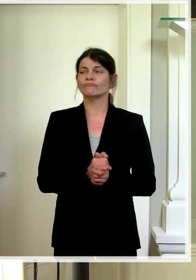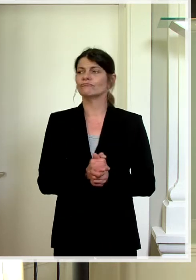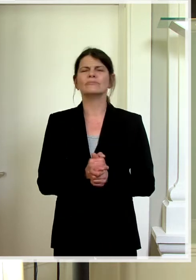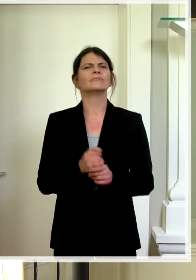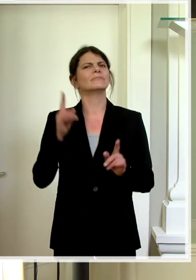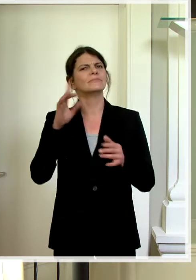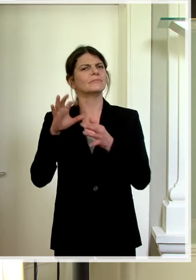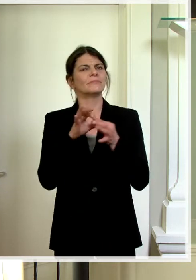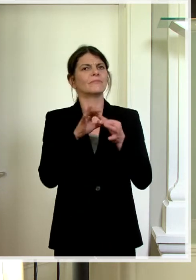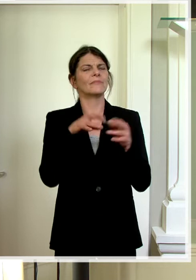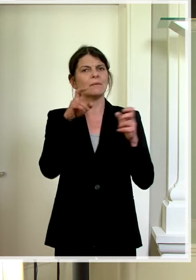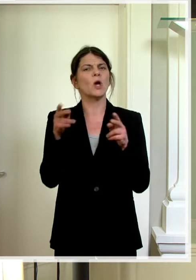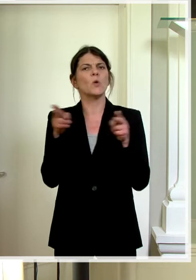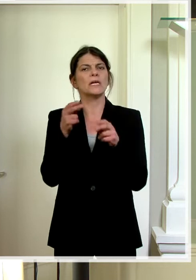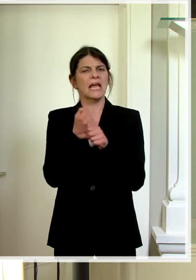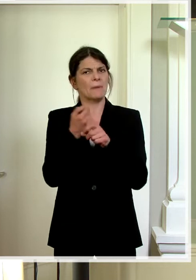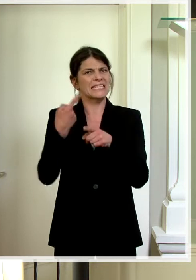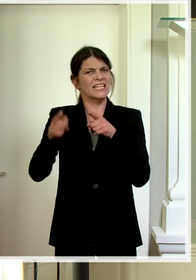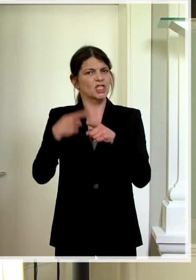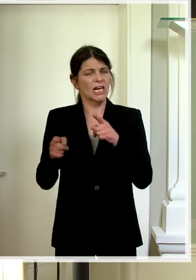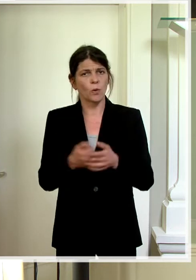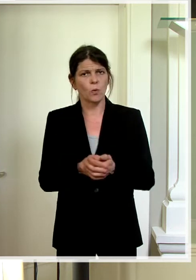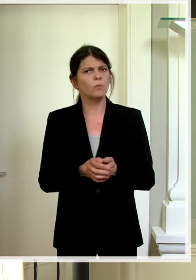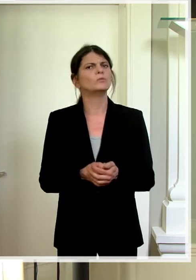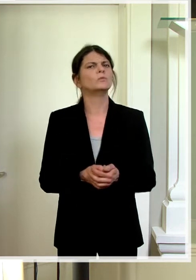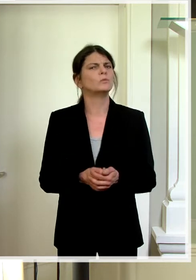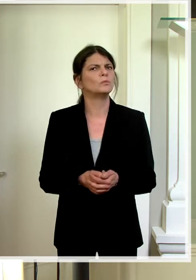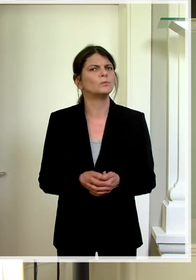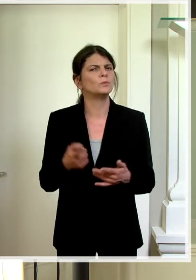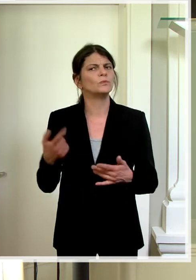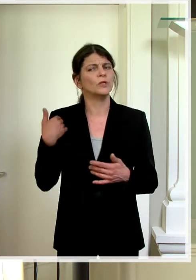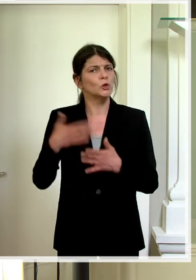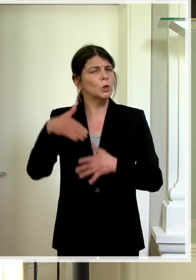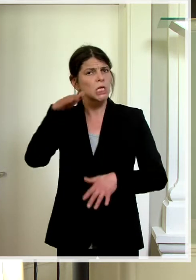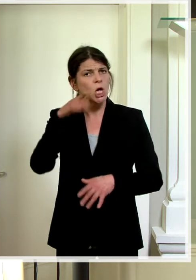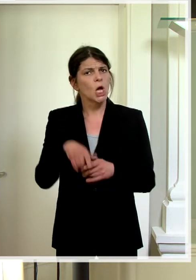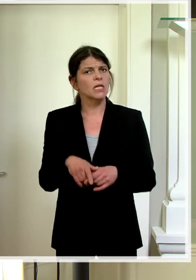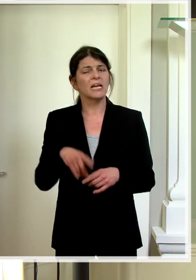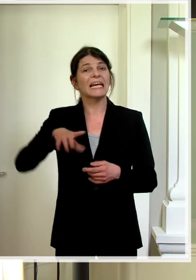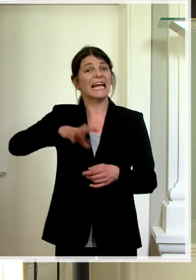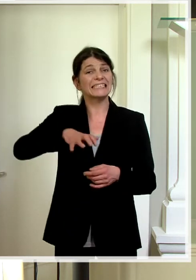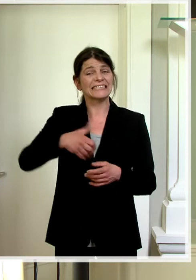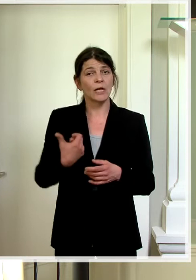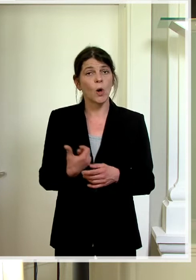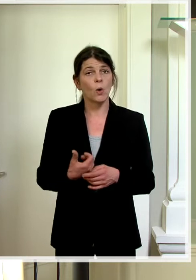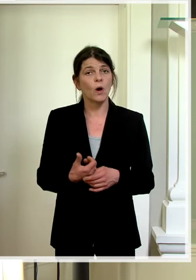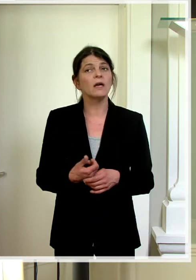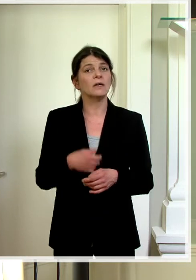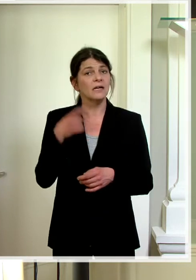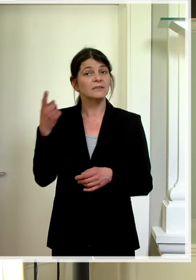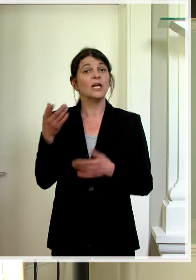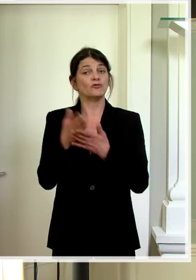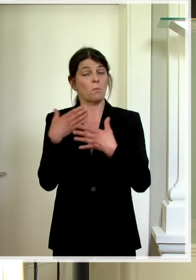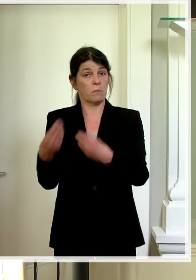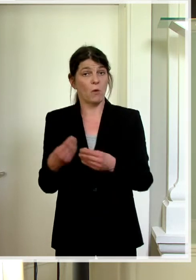Zum Thema Kurzarbeitsentschädigung. Da haben wir ja gehört jetzt schon, dass die Casinos definitiv etwas erhalten